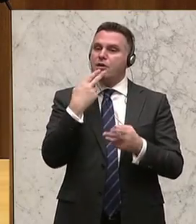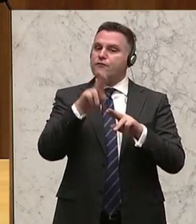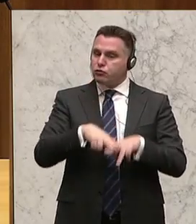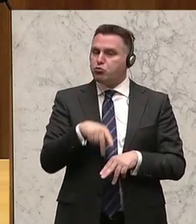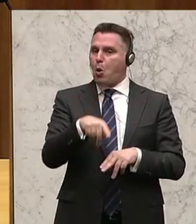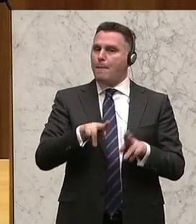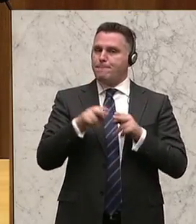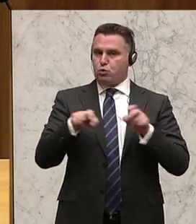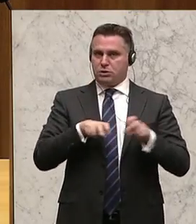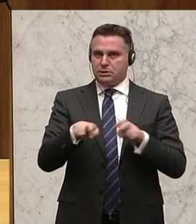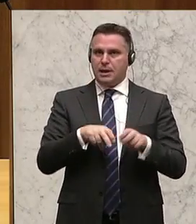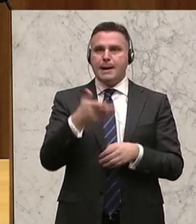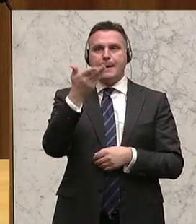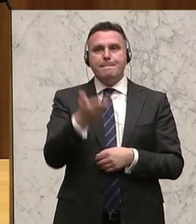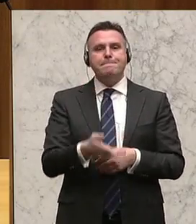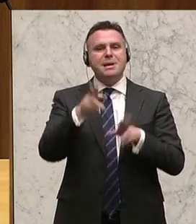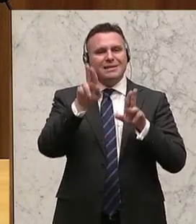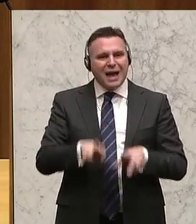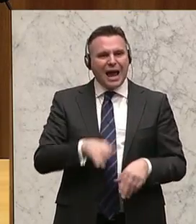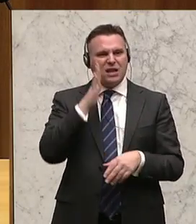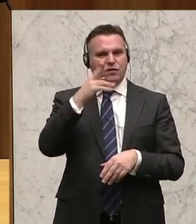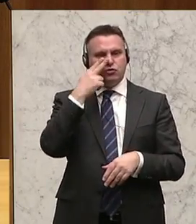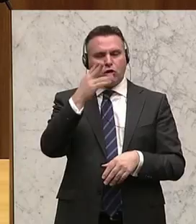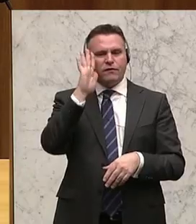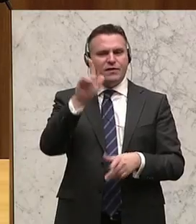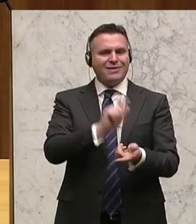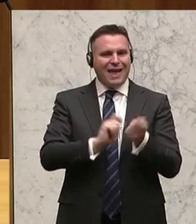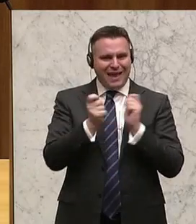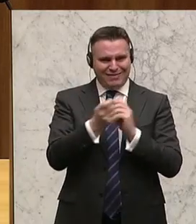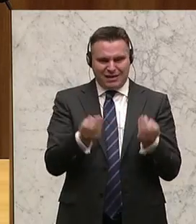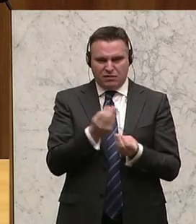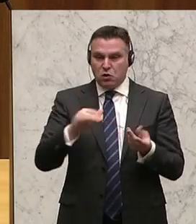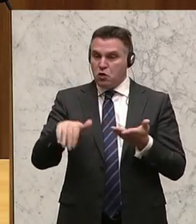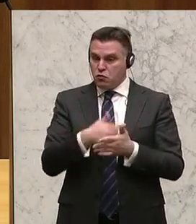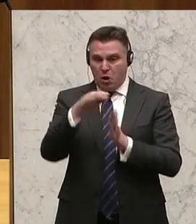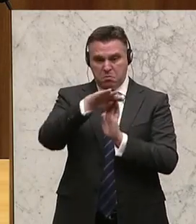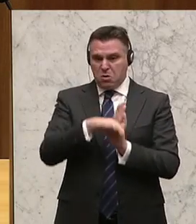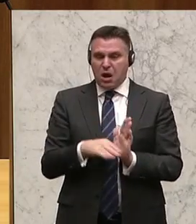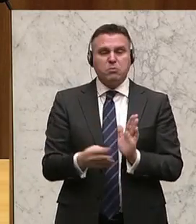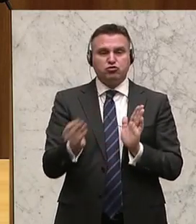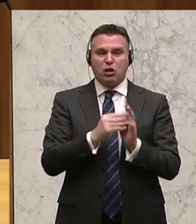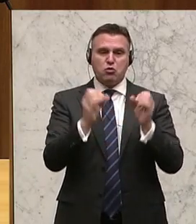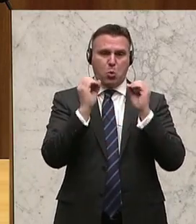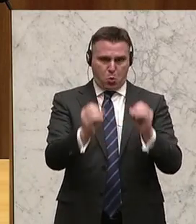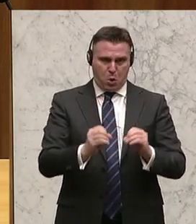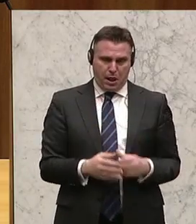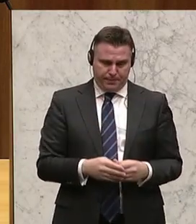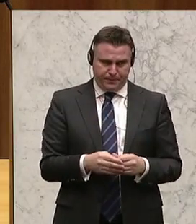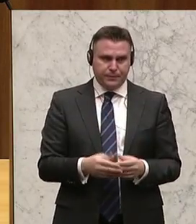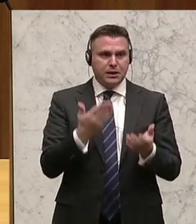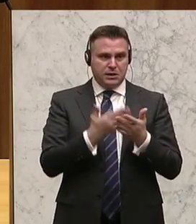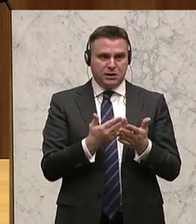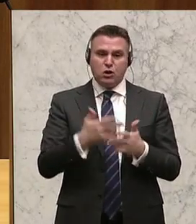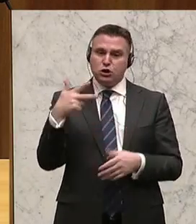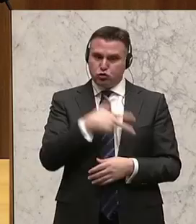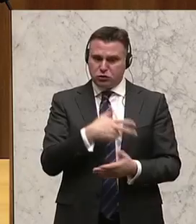Bundesregierung, sich das Mietrecht anzuschauen, hier eine große Reform zu machen. Im neuen Regierungsübereinkommen findet sich das nicht. Und ich finde, so ein